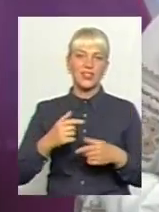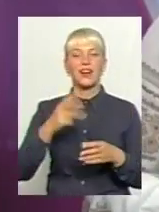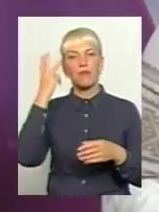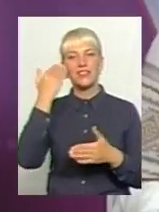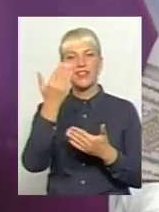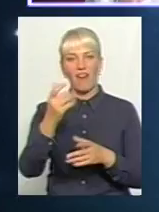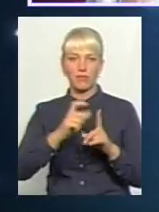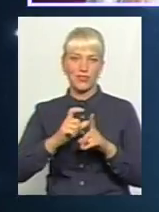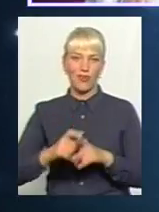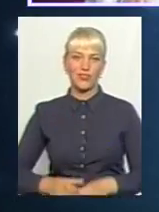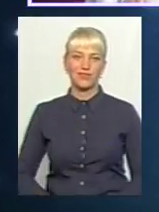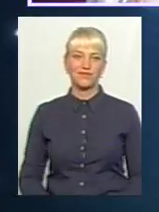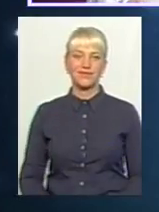слово.